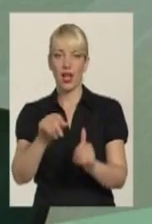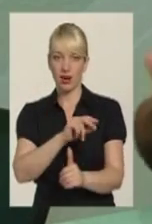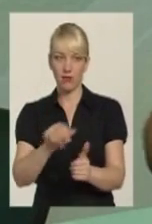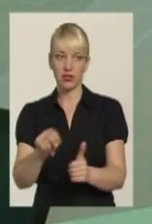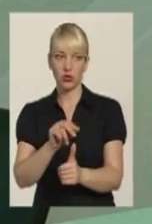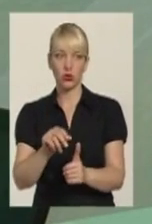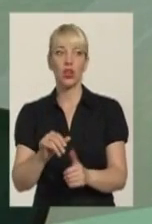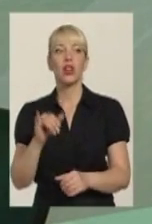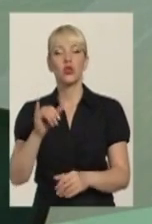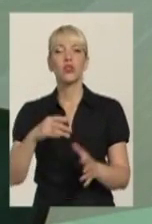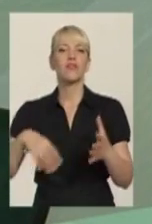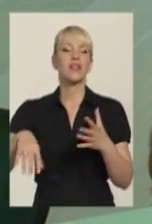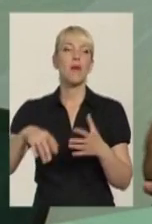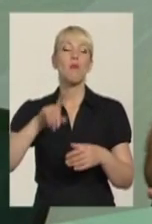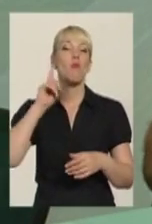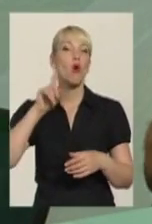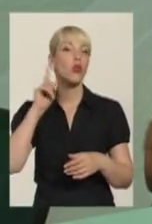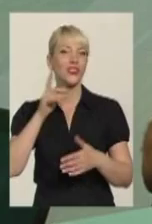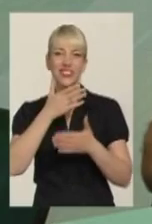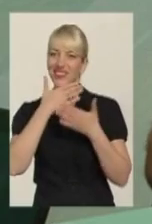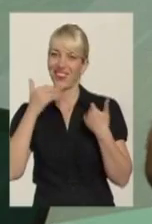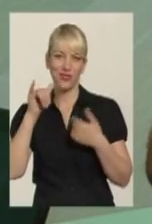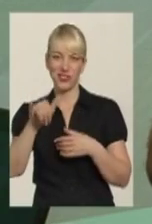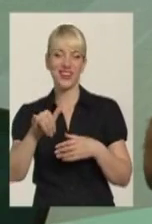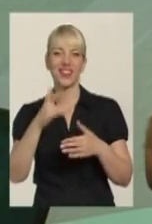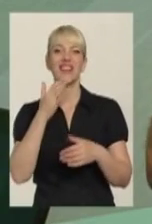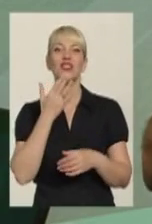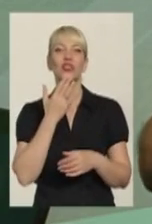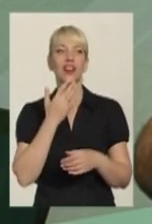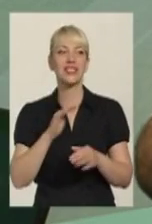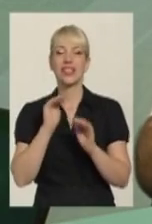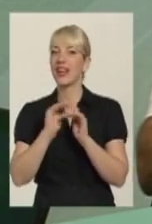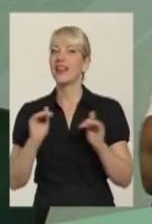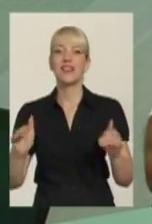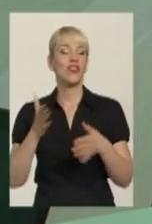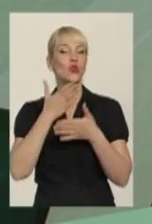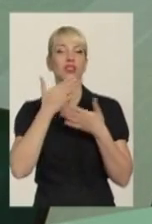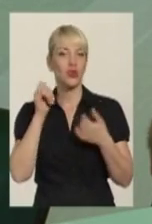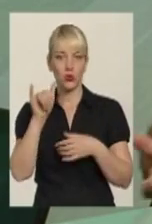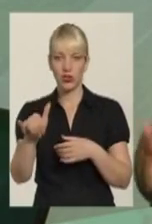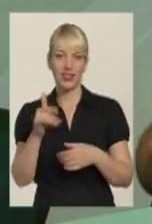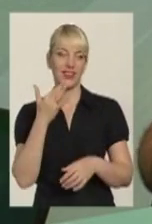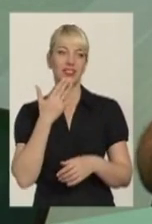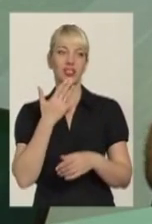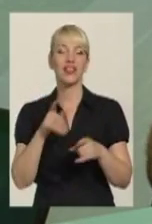але і всі... Молодіжі не має національності, діти не мають національності. І молодіжі, коли я кажу